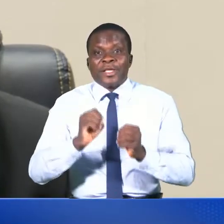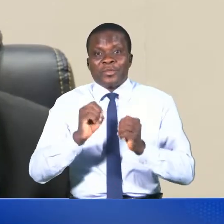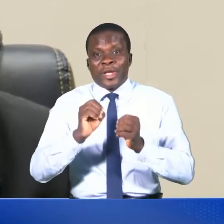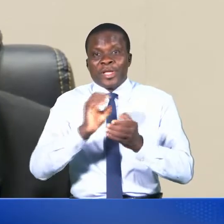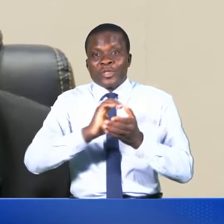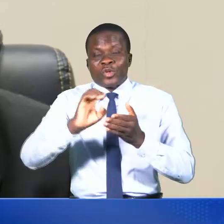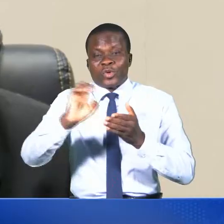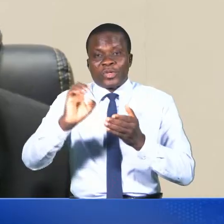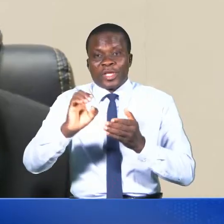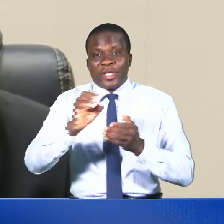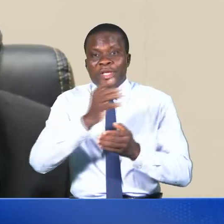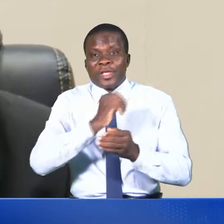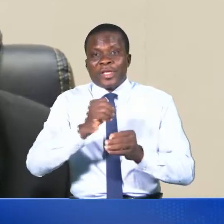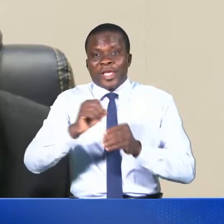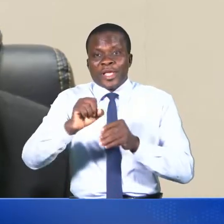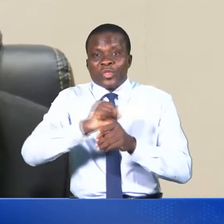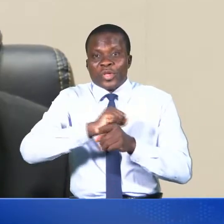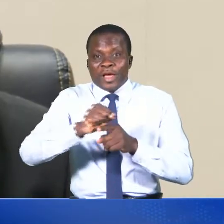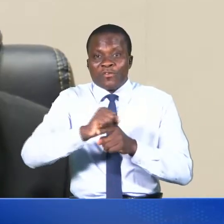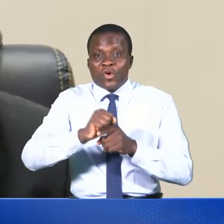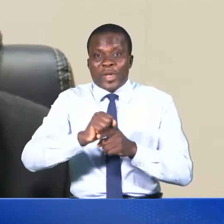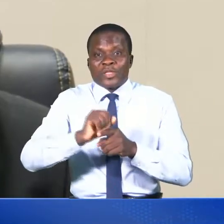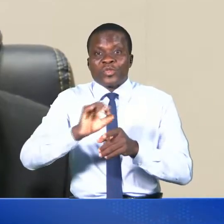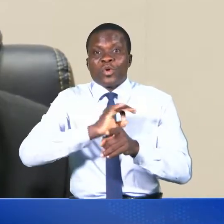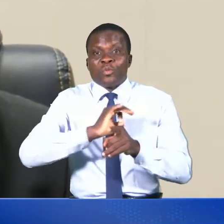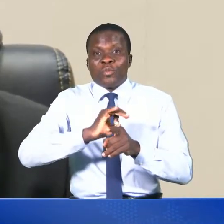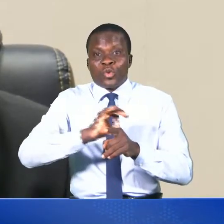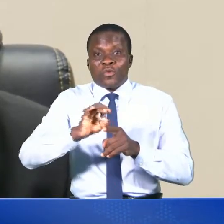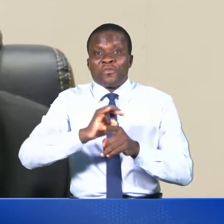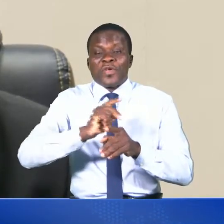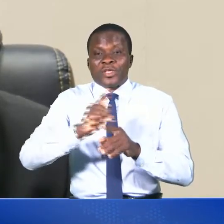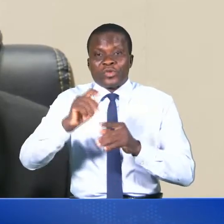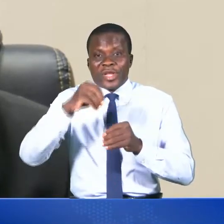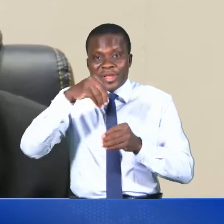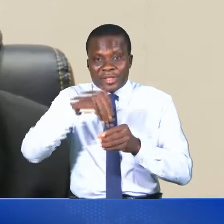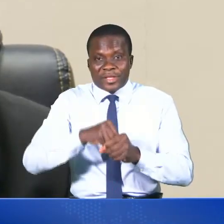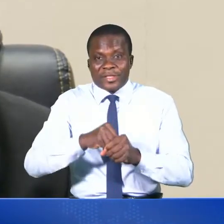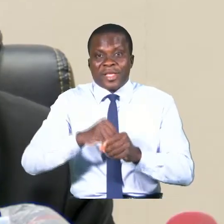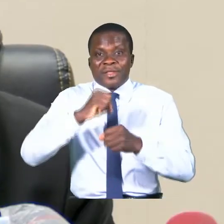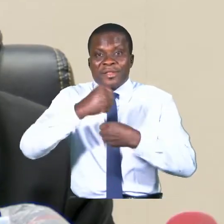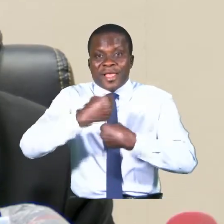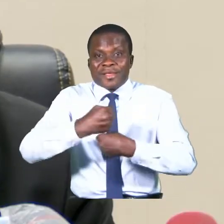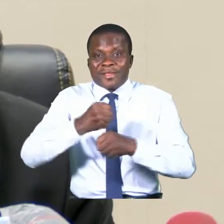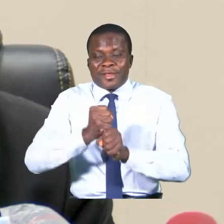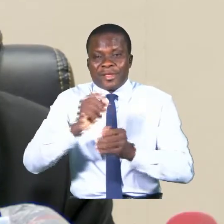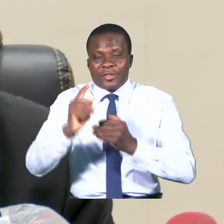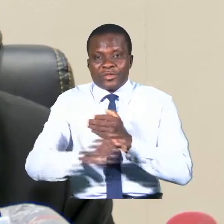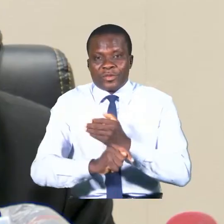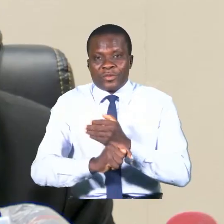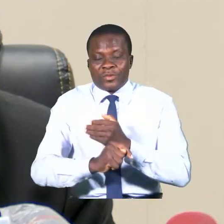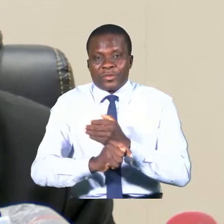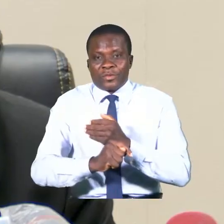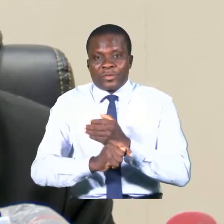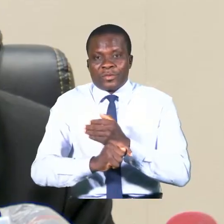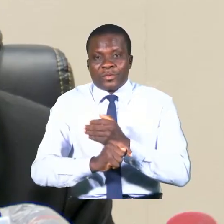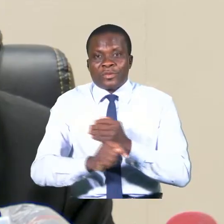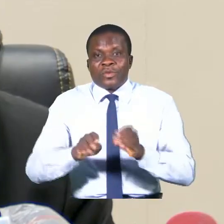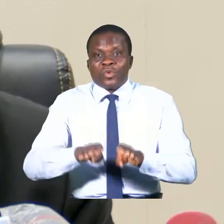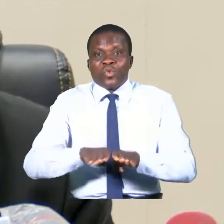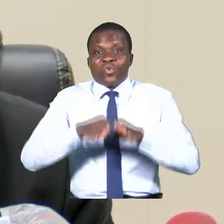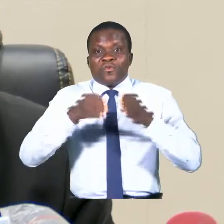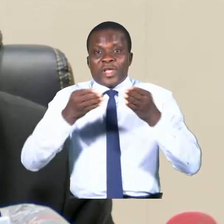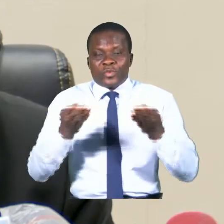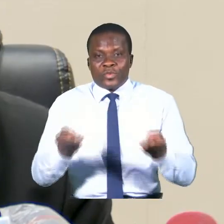de la formation professionnelle dans la création, l'ouverture